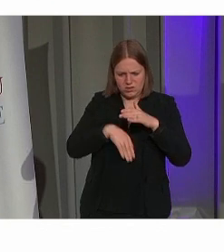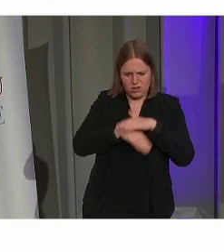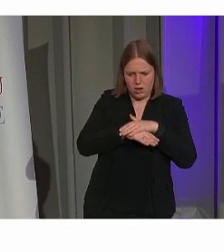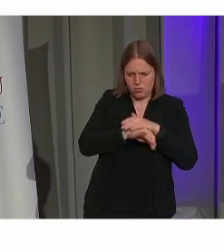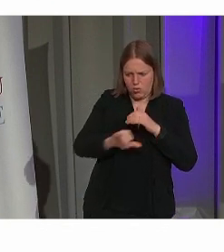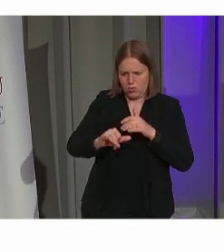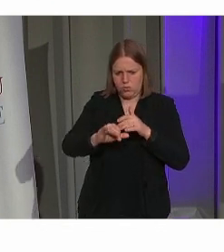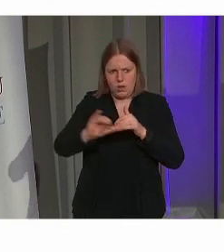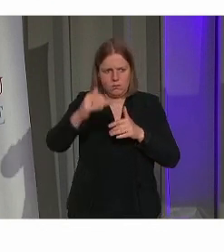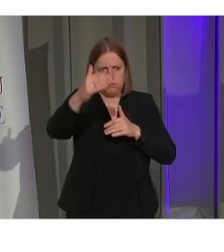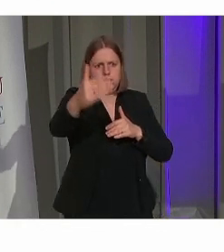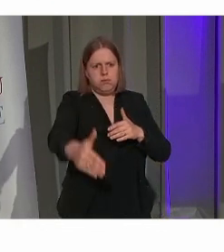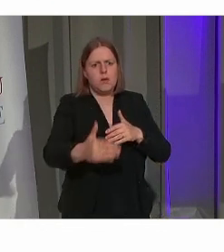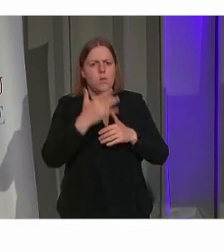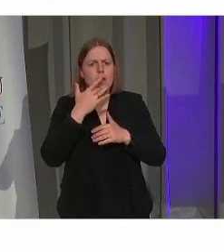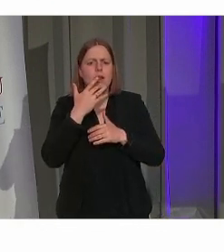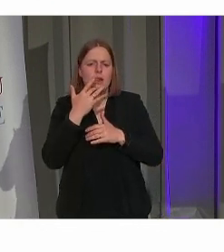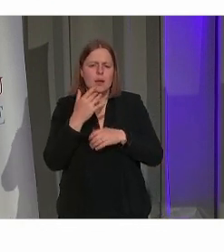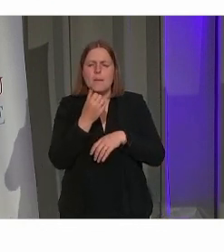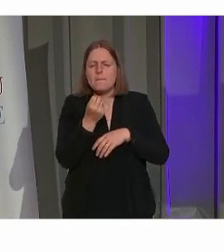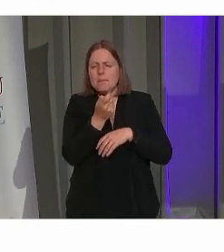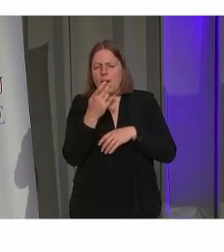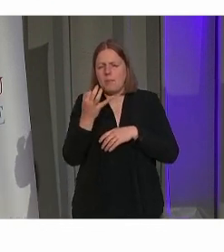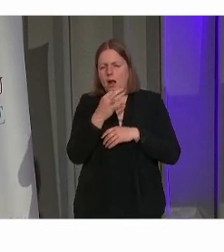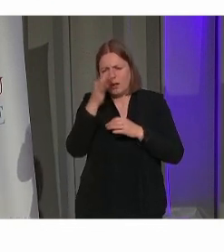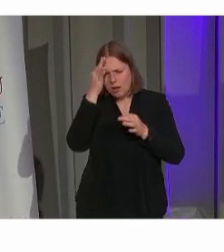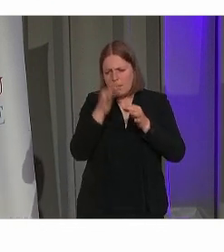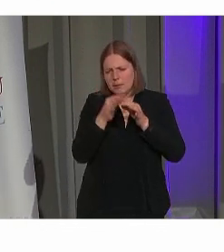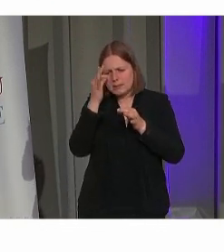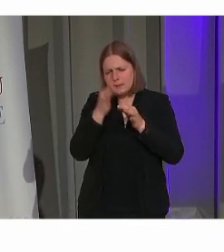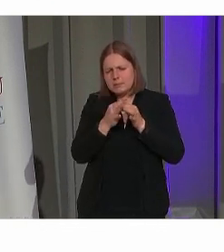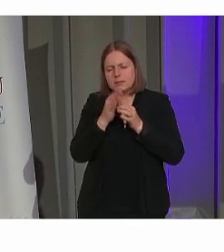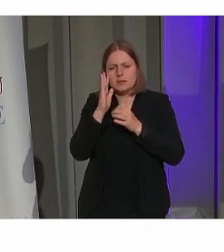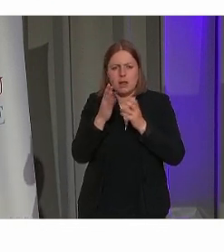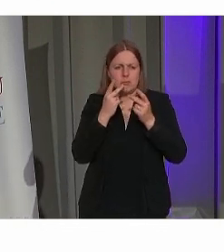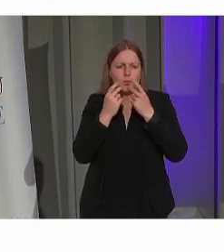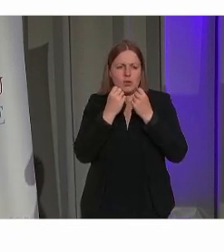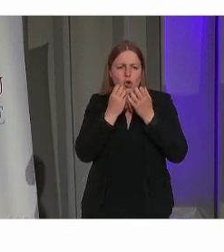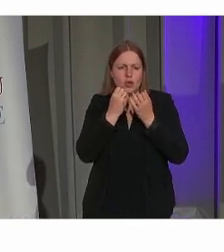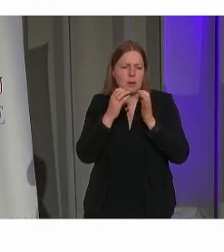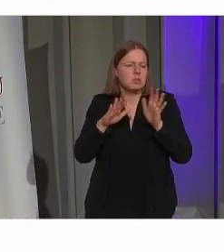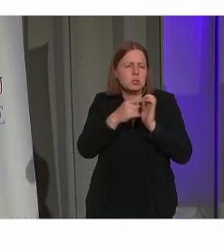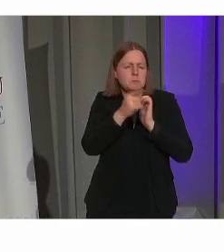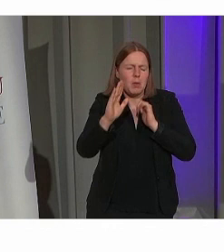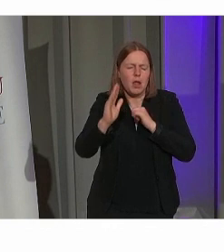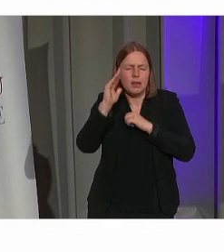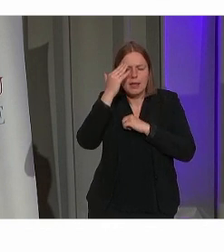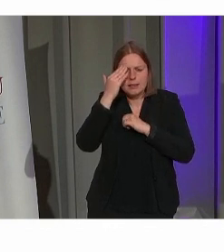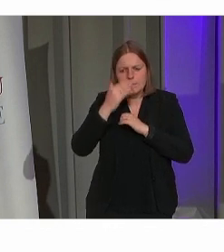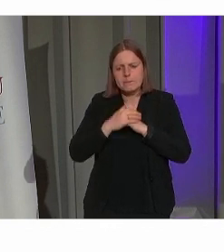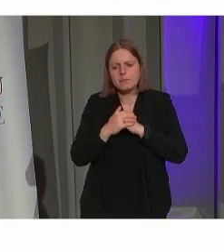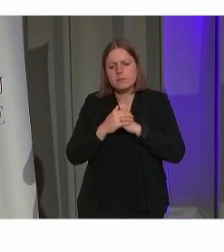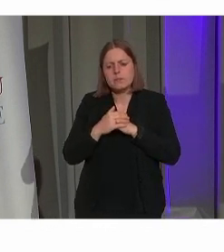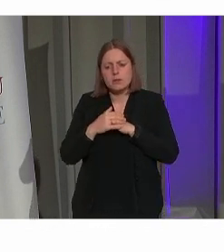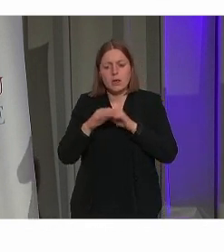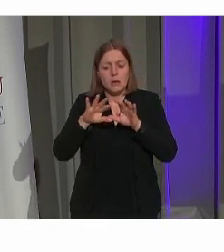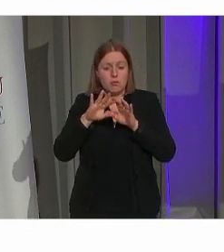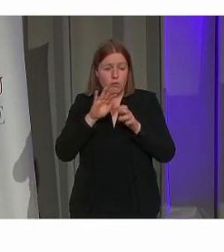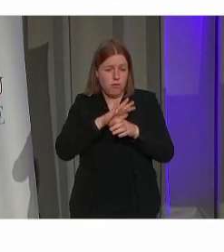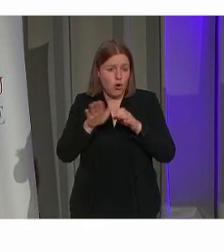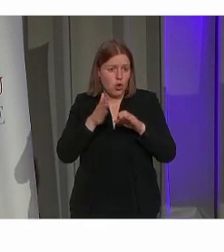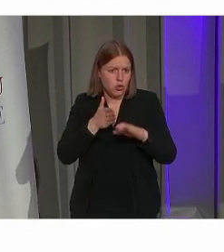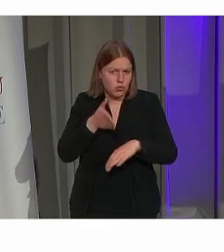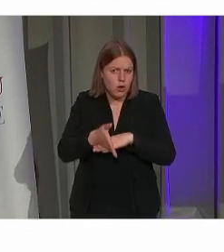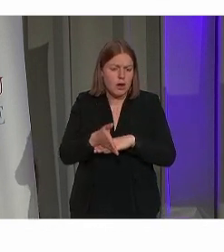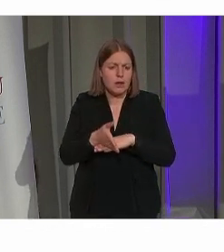alles toelichten, maar een aantal belangrijke principes die hier voor de meesten wel gekend zijn. Integrale toegankelijkheid.